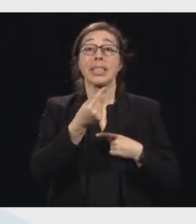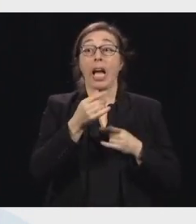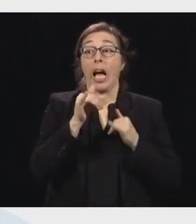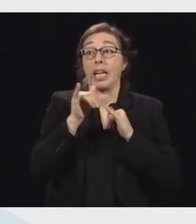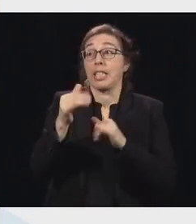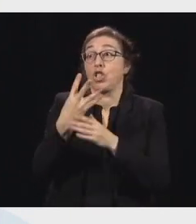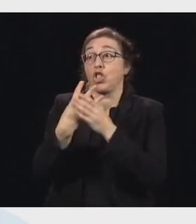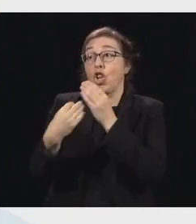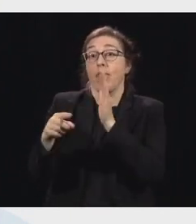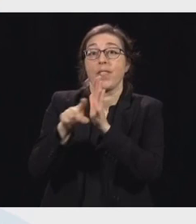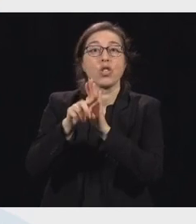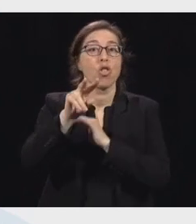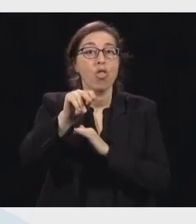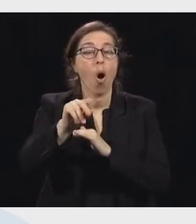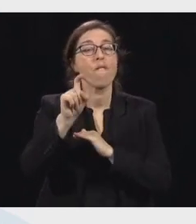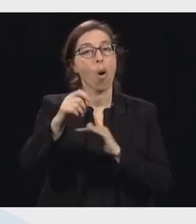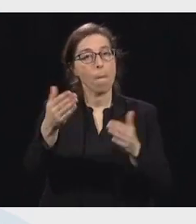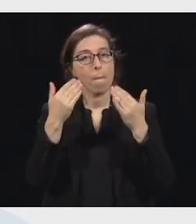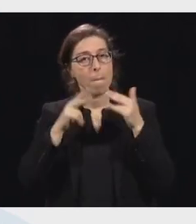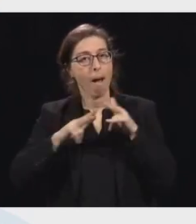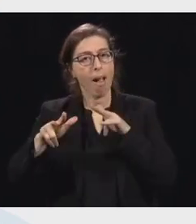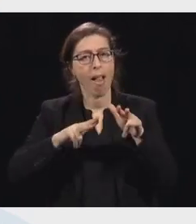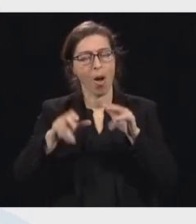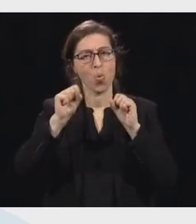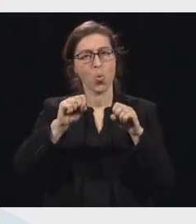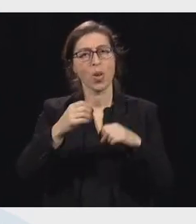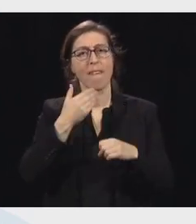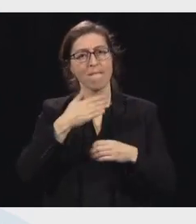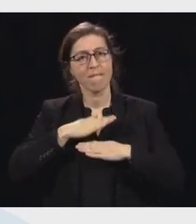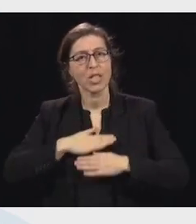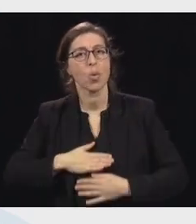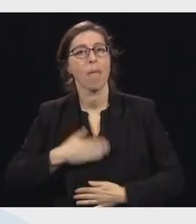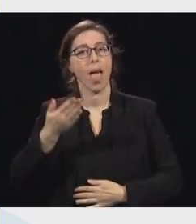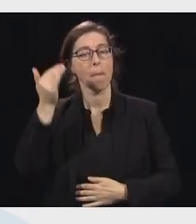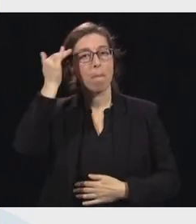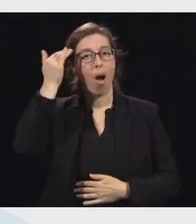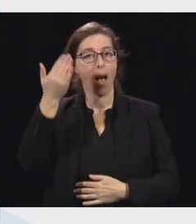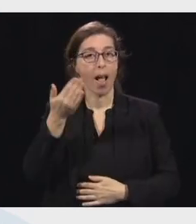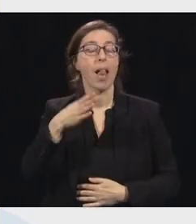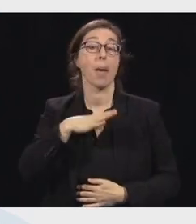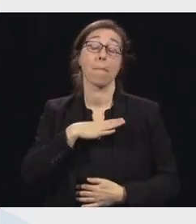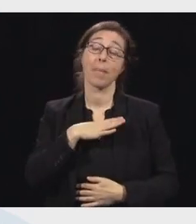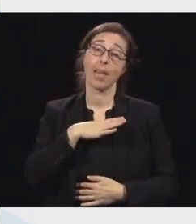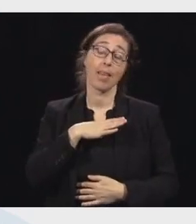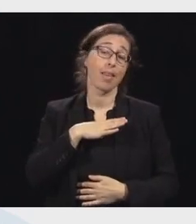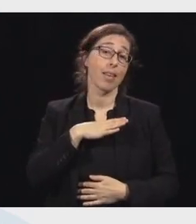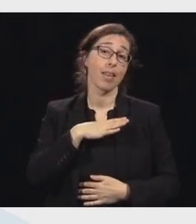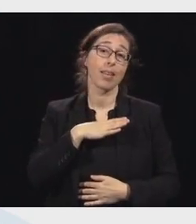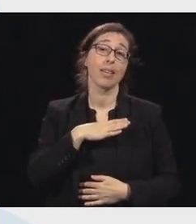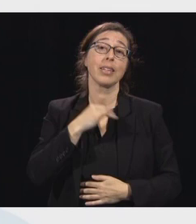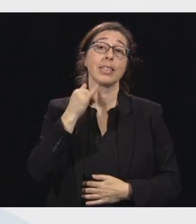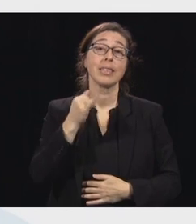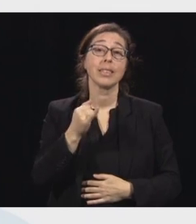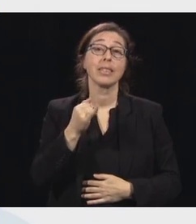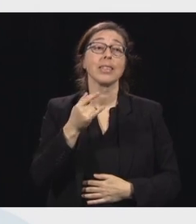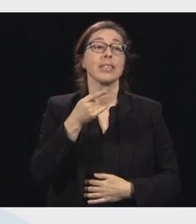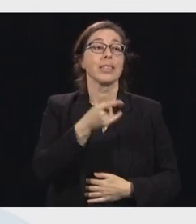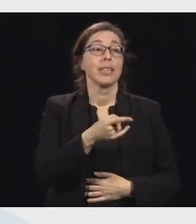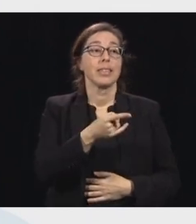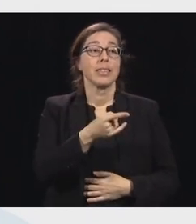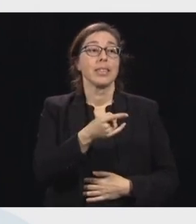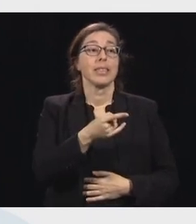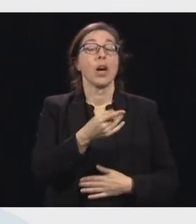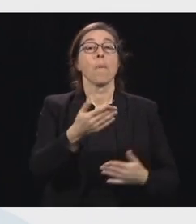santé physique. C'est bon pour le moral. Mais vous n'allez pas prendre l'air en vous